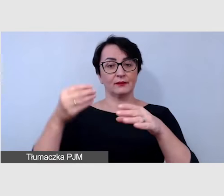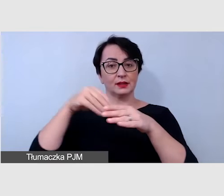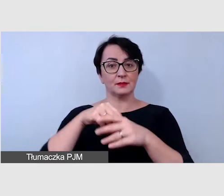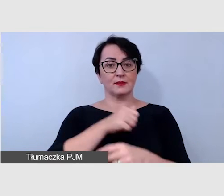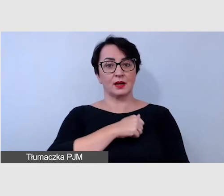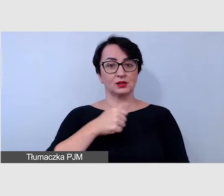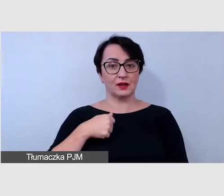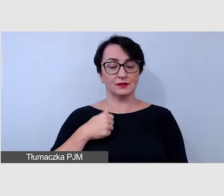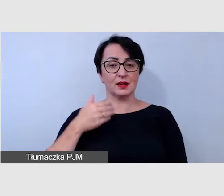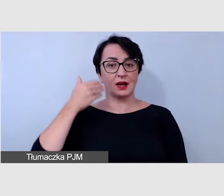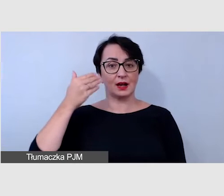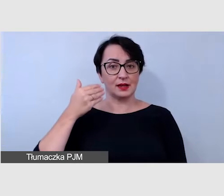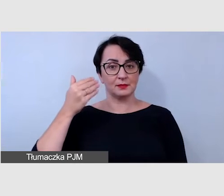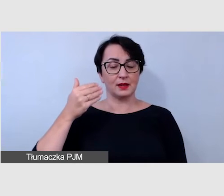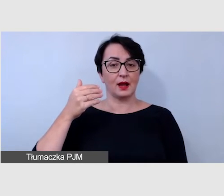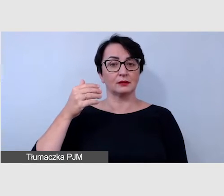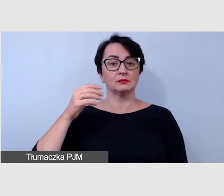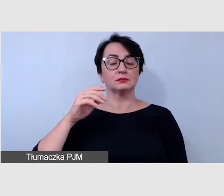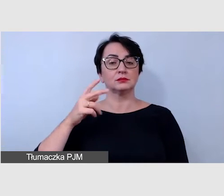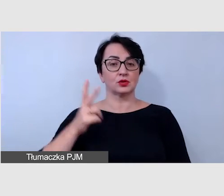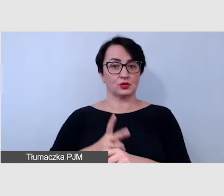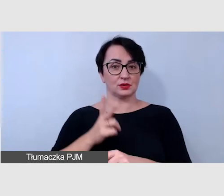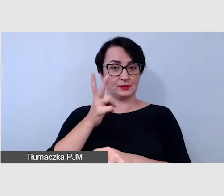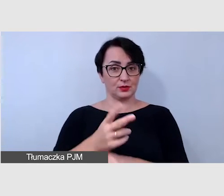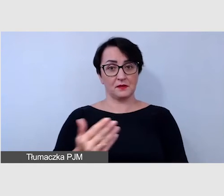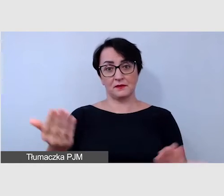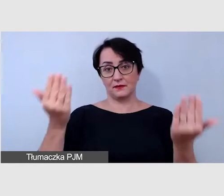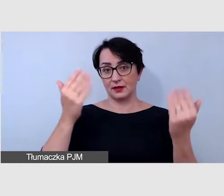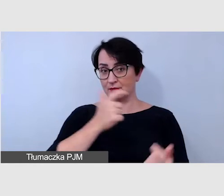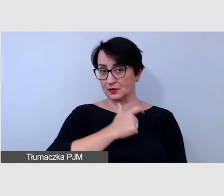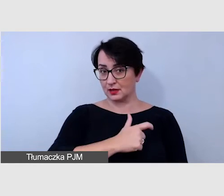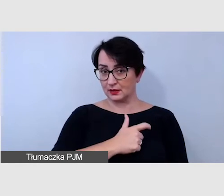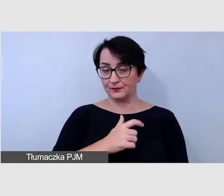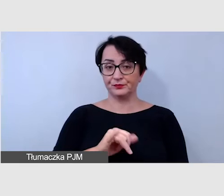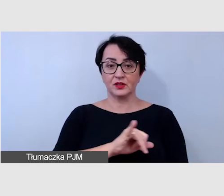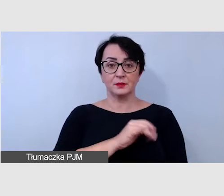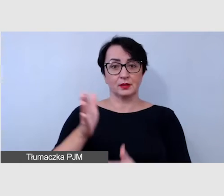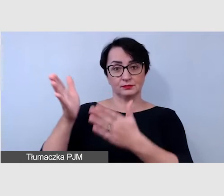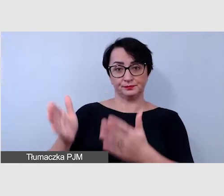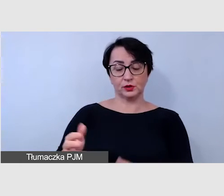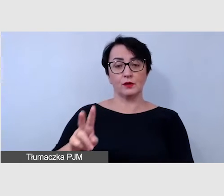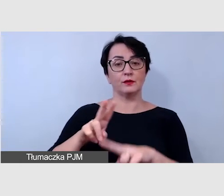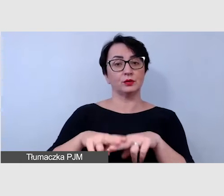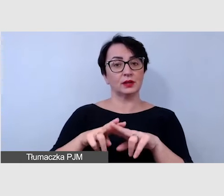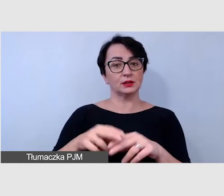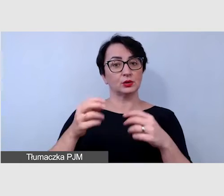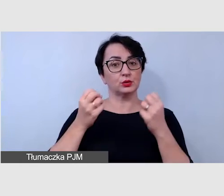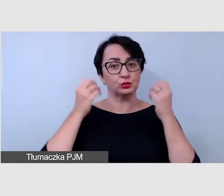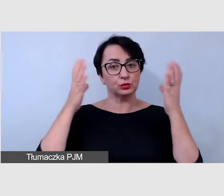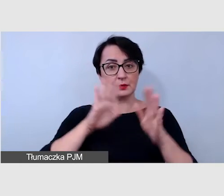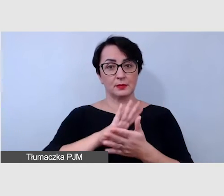Dostępności. Witam Państwa serdecznie w imieniu Fundacji Kultury Bez Barier, która jest